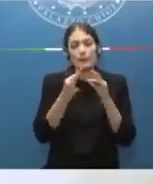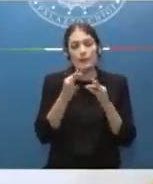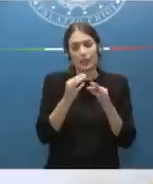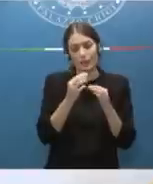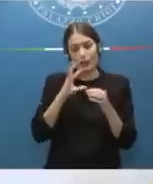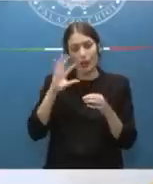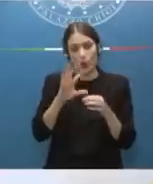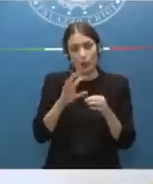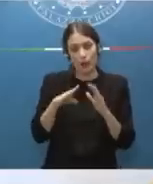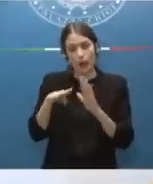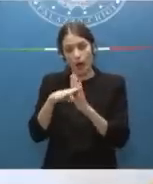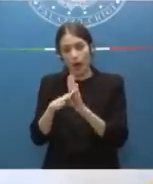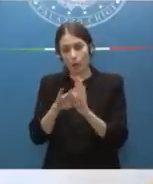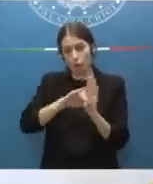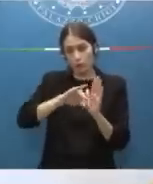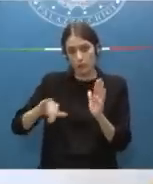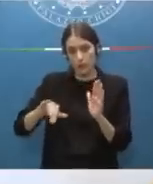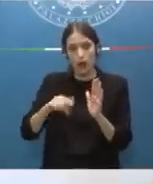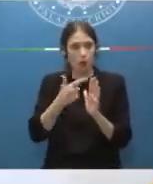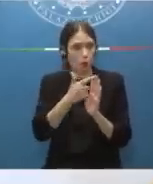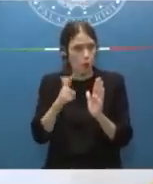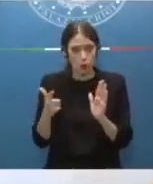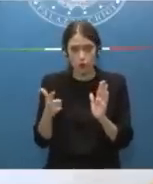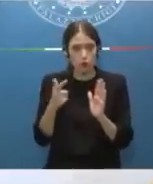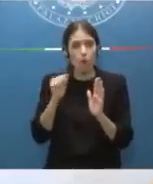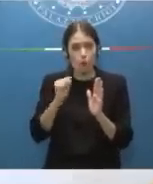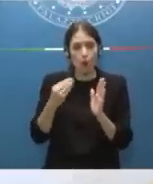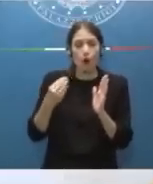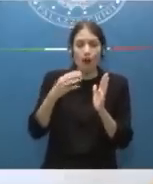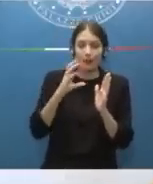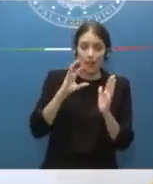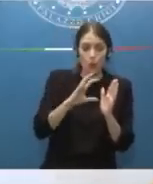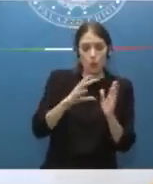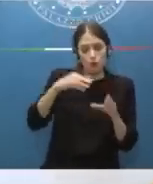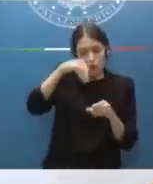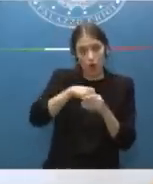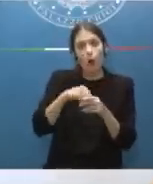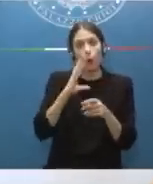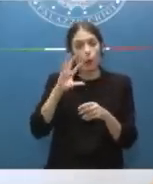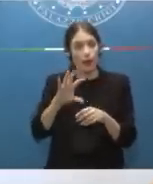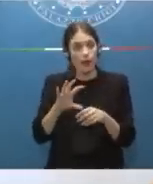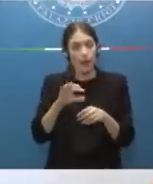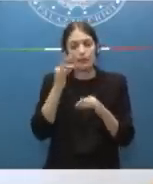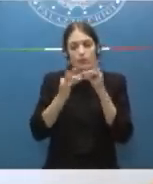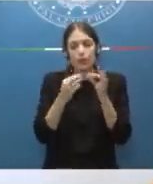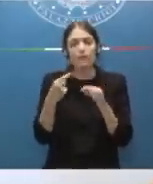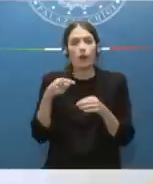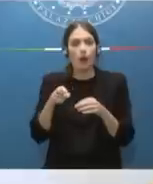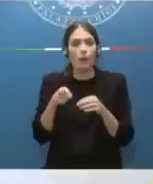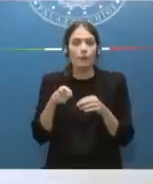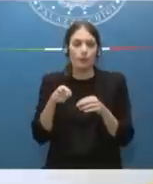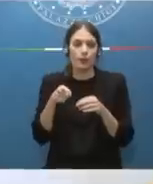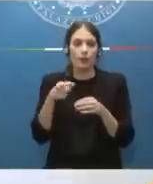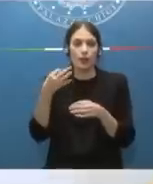con un atto a parte, può anche essere contenuta nella denuncia, ma questo avrebbe comportato la necessità degli uffici giudiziari di